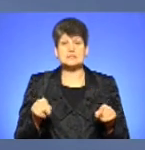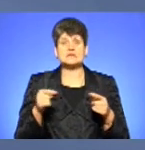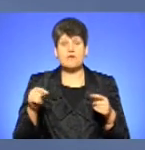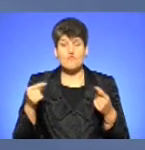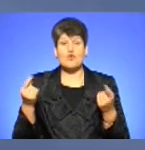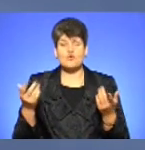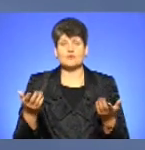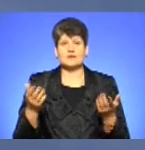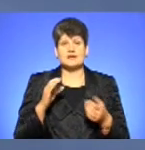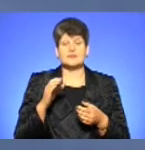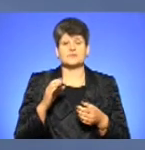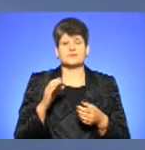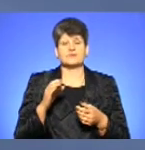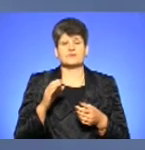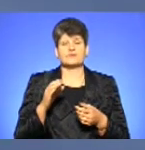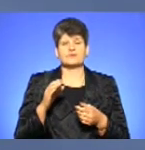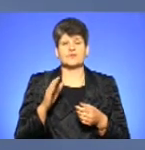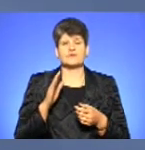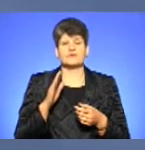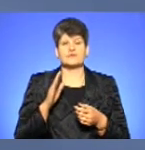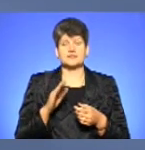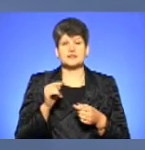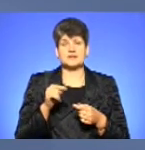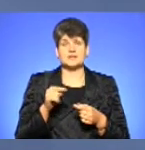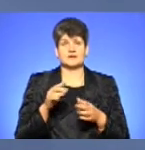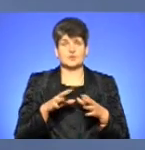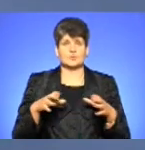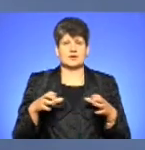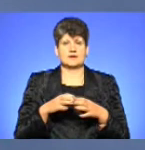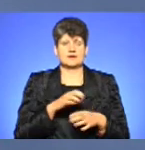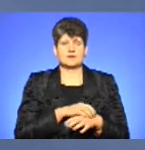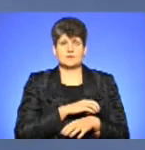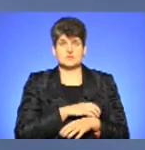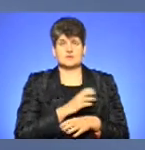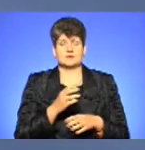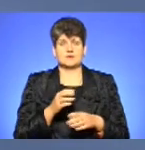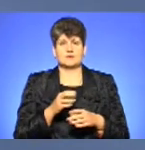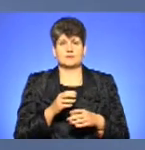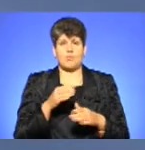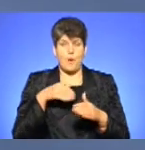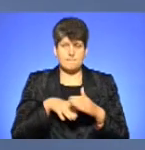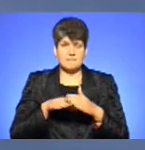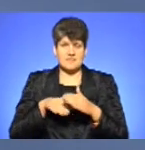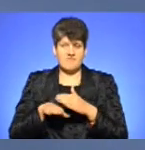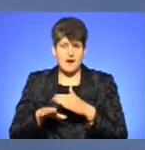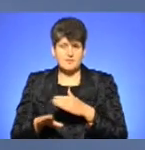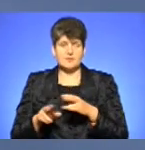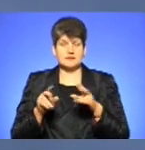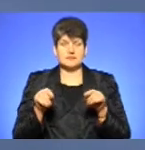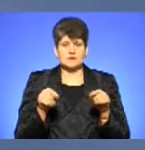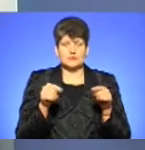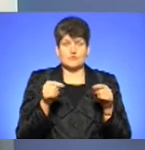в тій Клоації комуністичній та по підвалах вони створювали